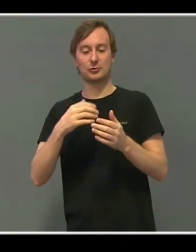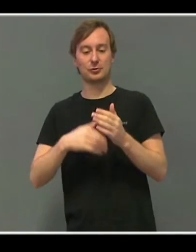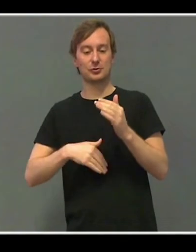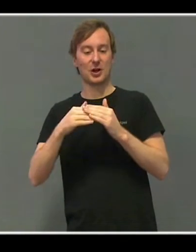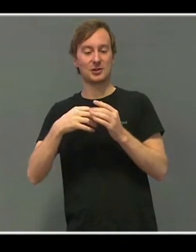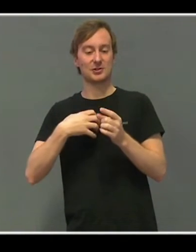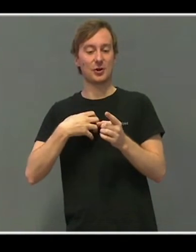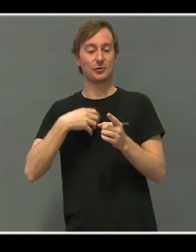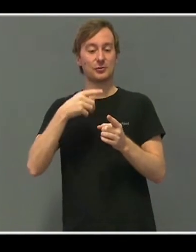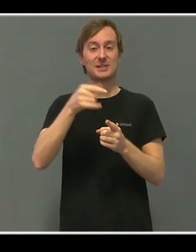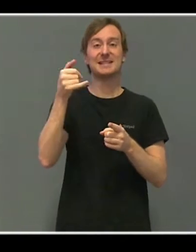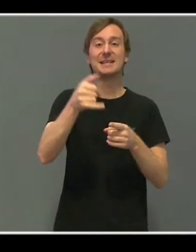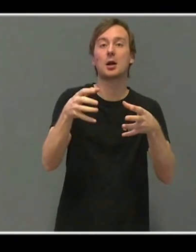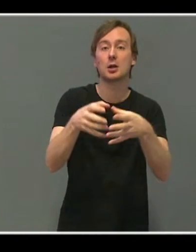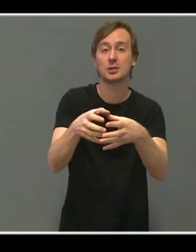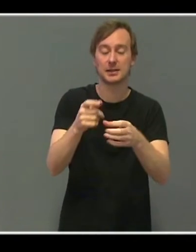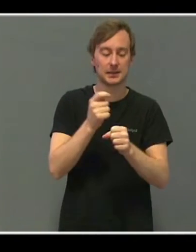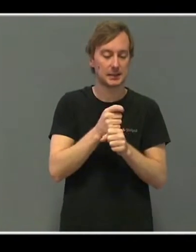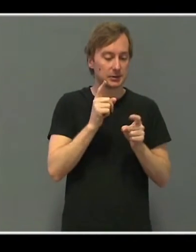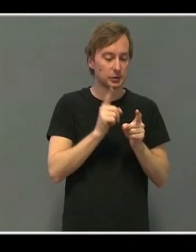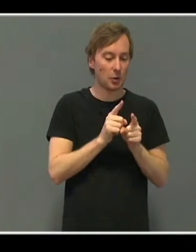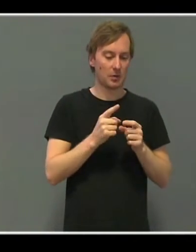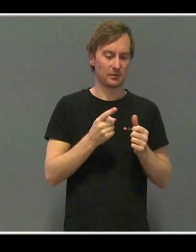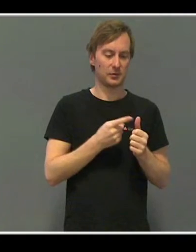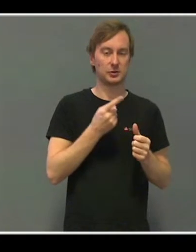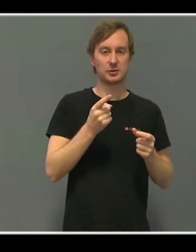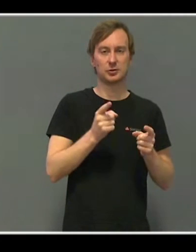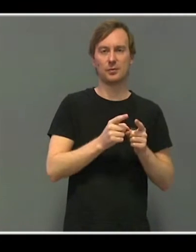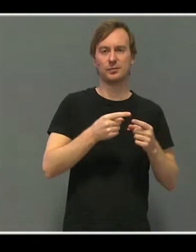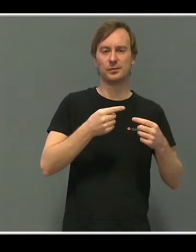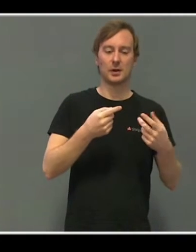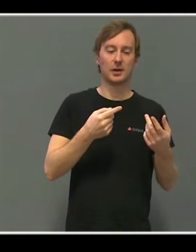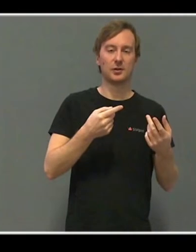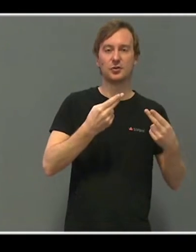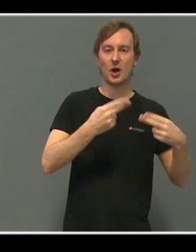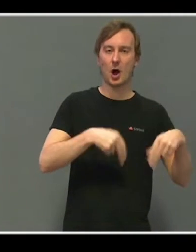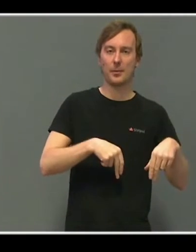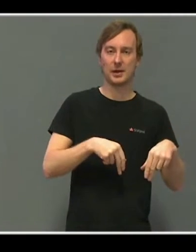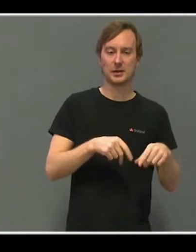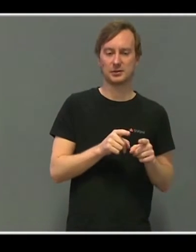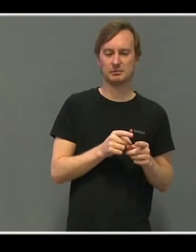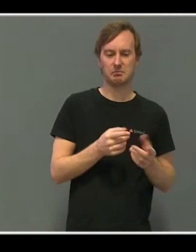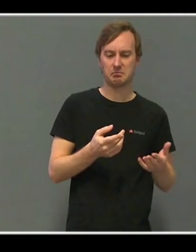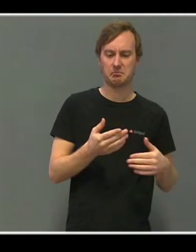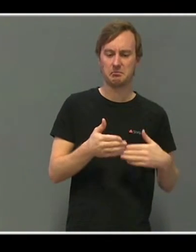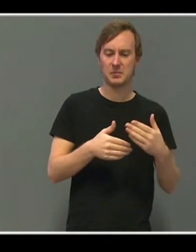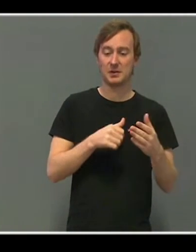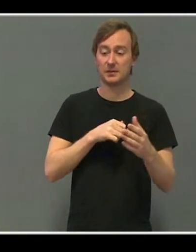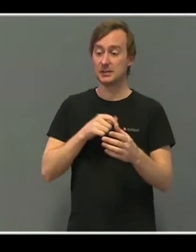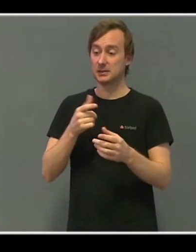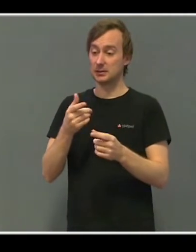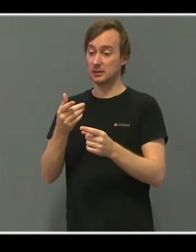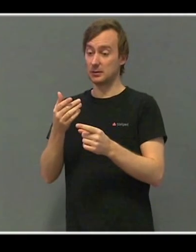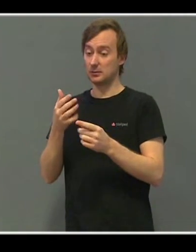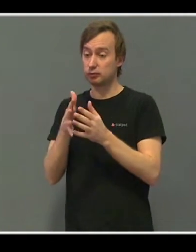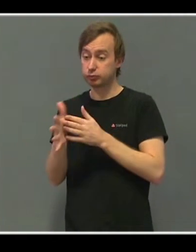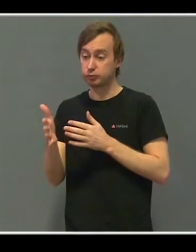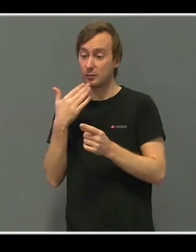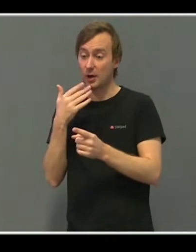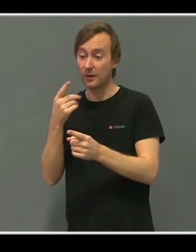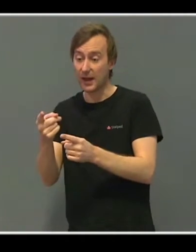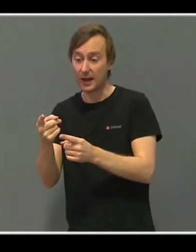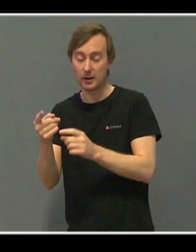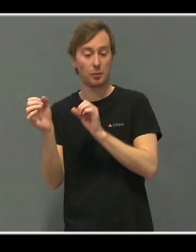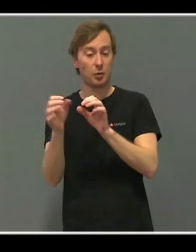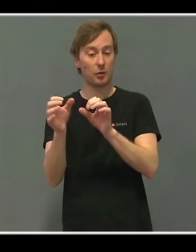Hun går nesten fra å være taperne i klassen til å bli en som folk ser opp til. Og det har vi også historier på. Så det er